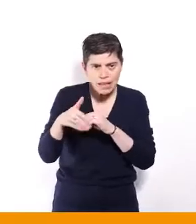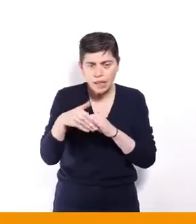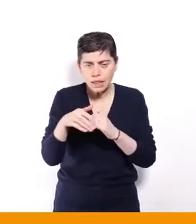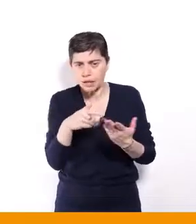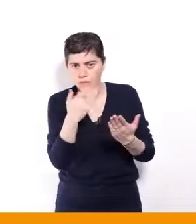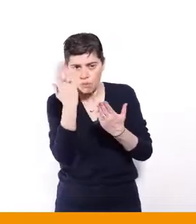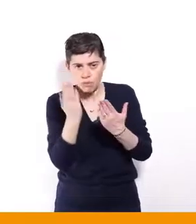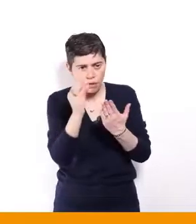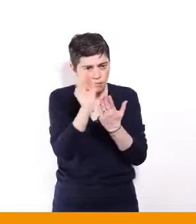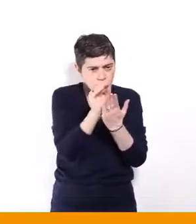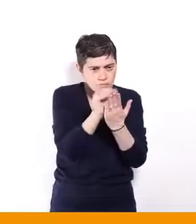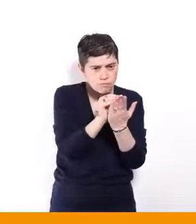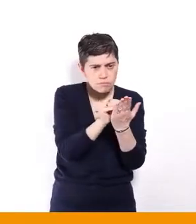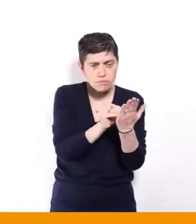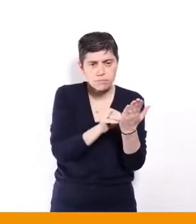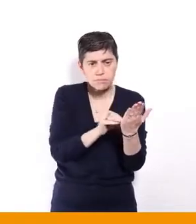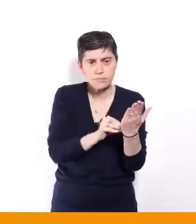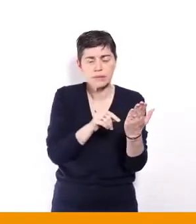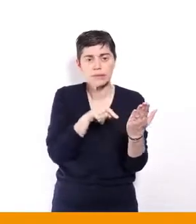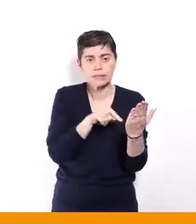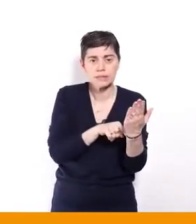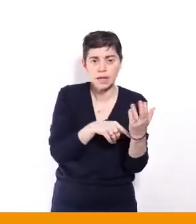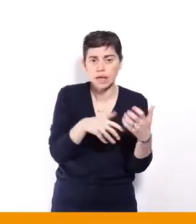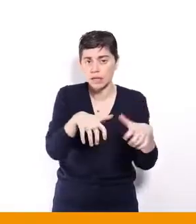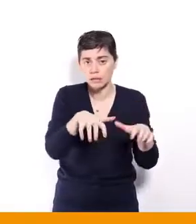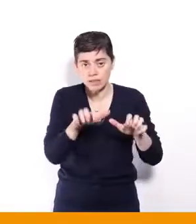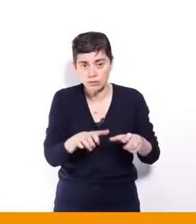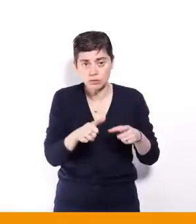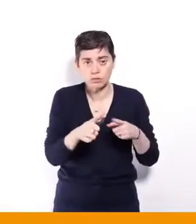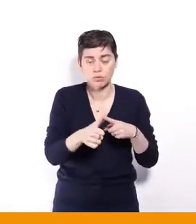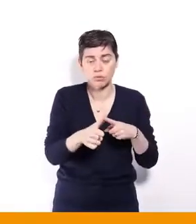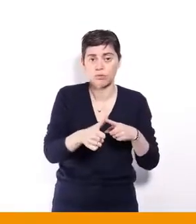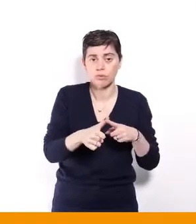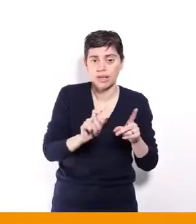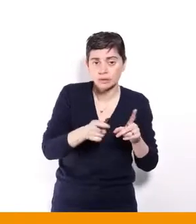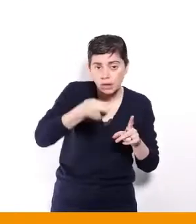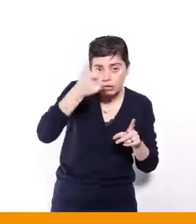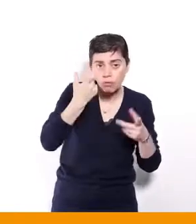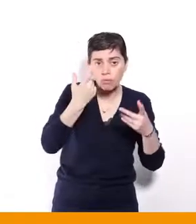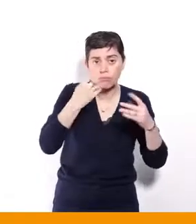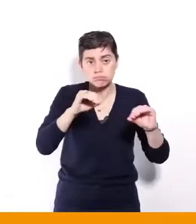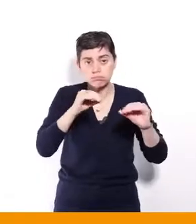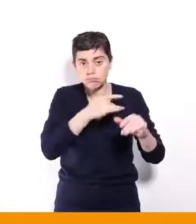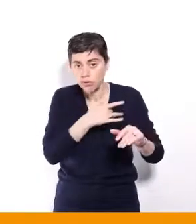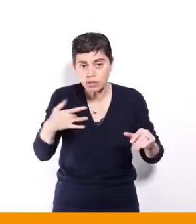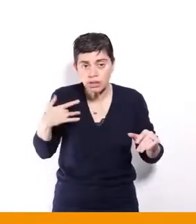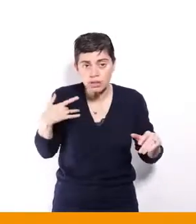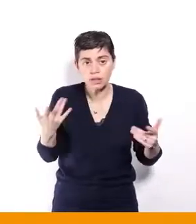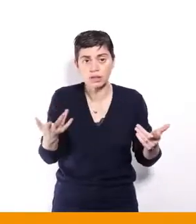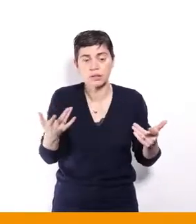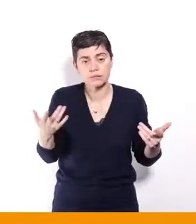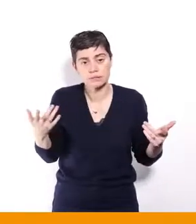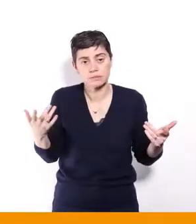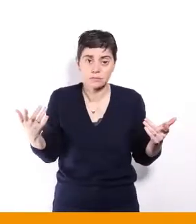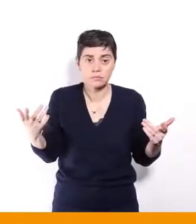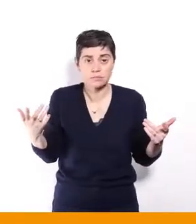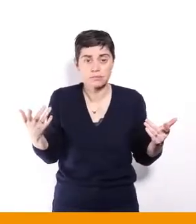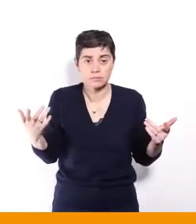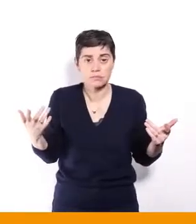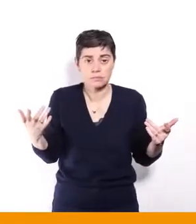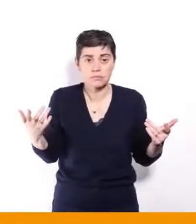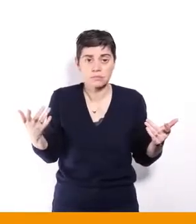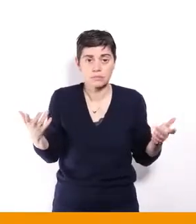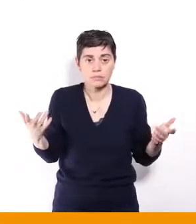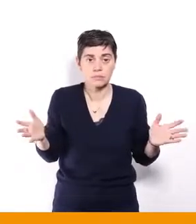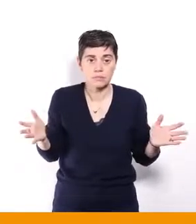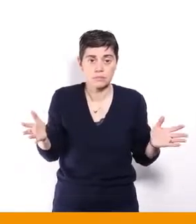dans l'administration, dans l'éducation, dans la santé. manque des bras. Je pense que dans la santé, vous le